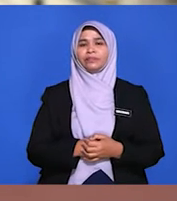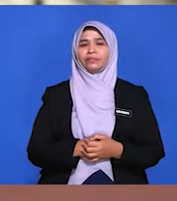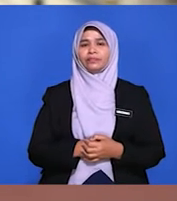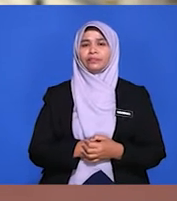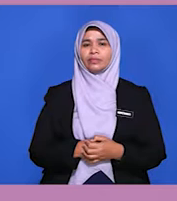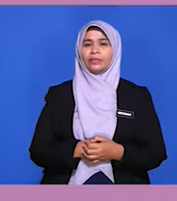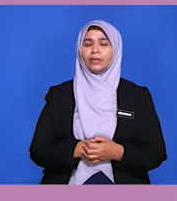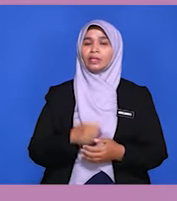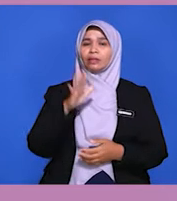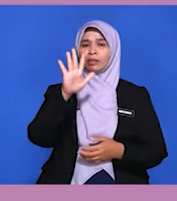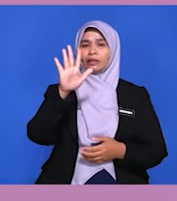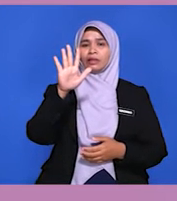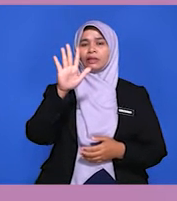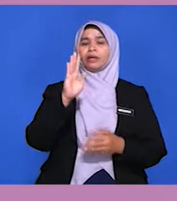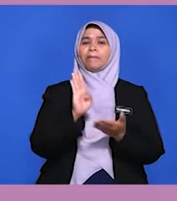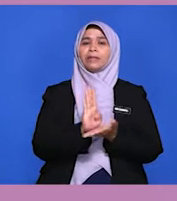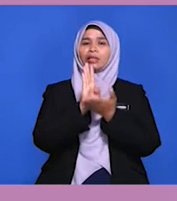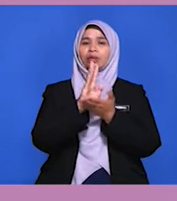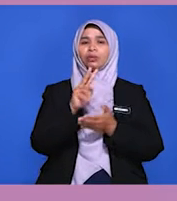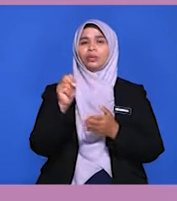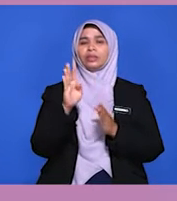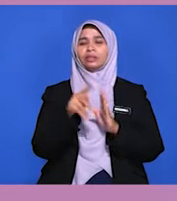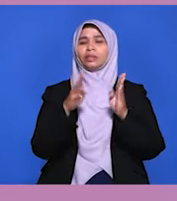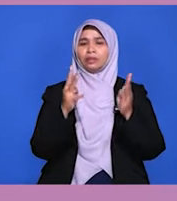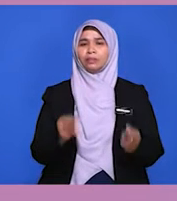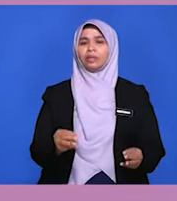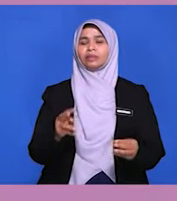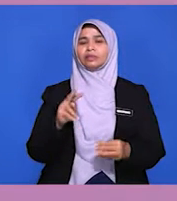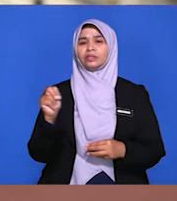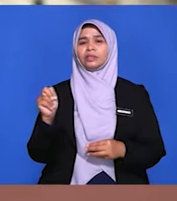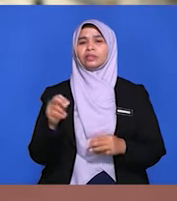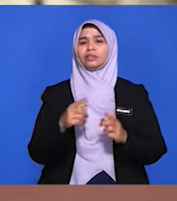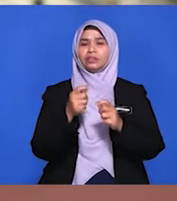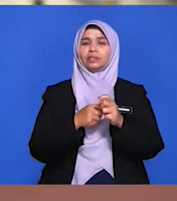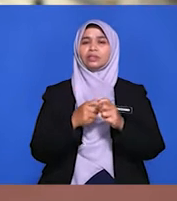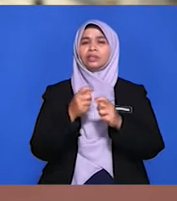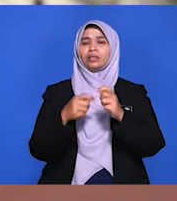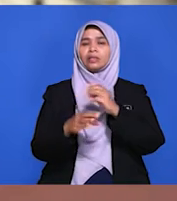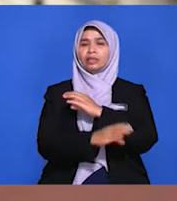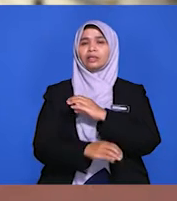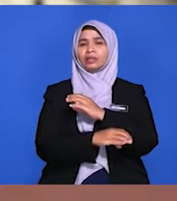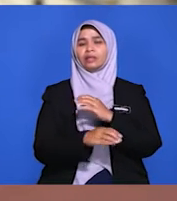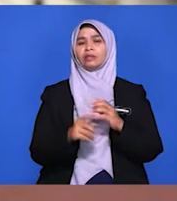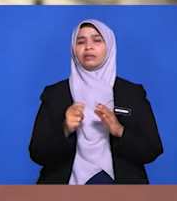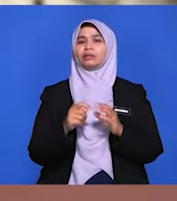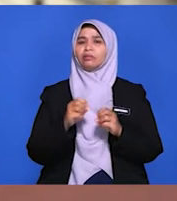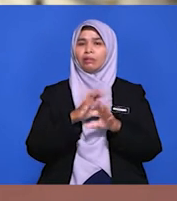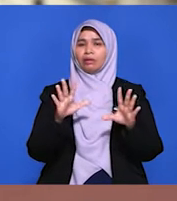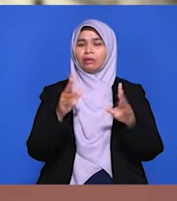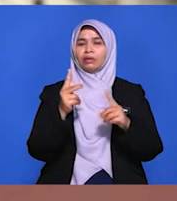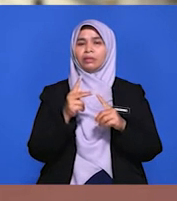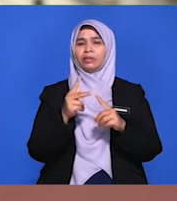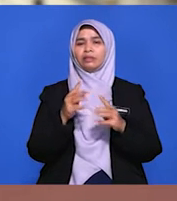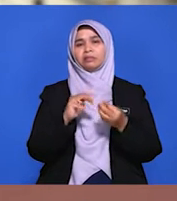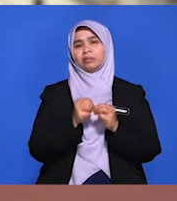-teknologi. Kelima, bantuan kemanusiaan. Setiap negara di dunia ini terdedah kepada